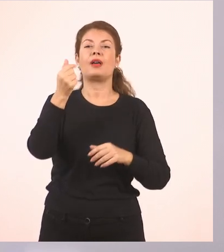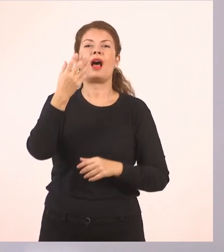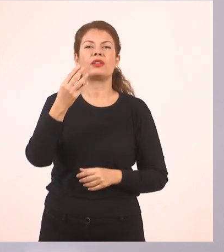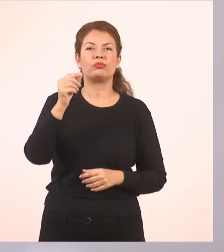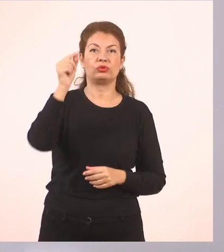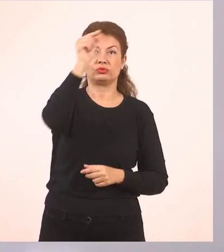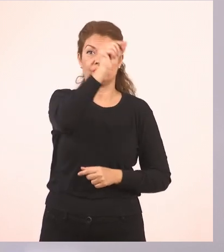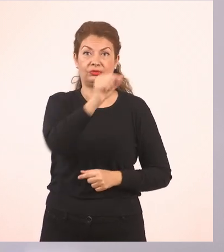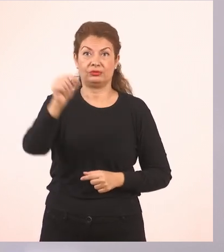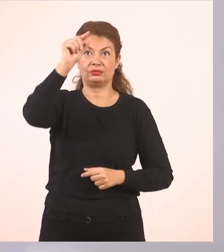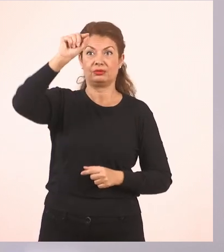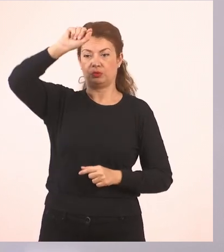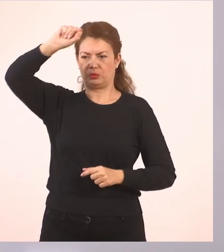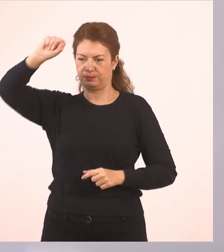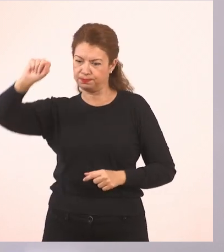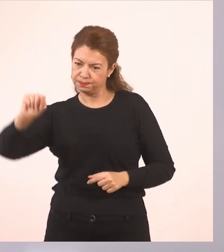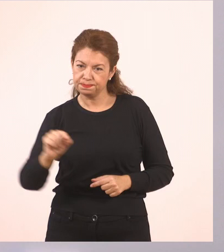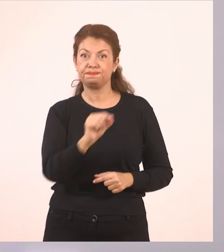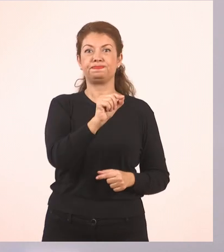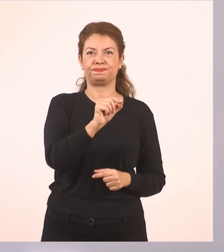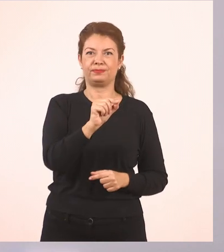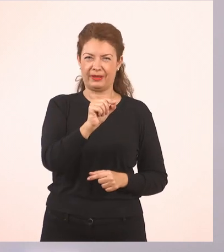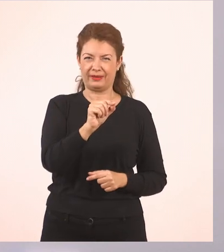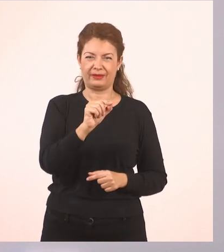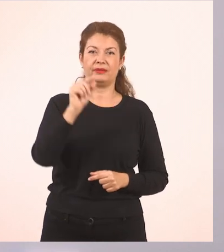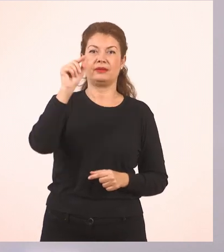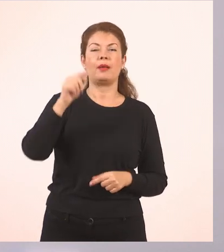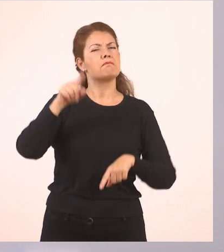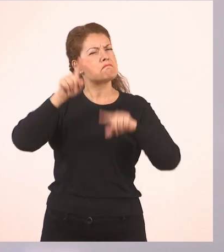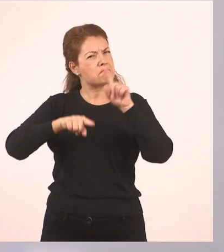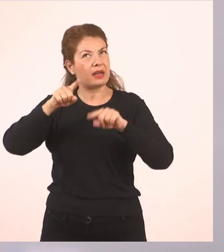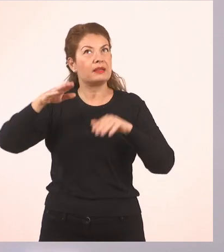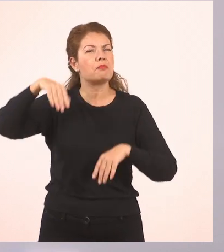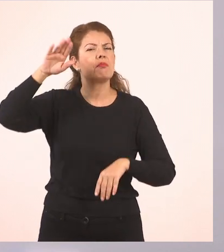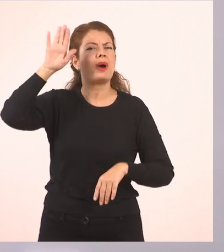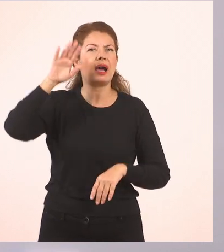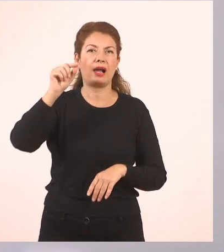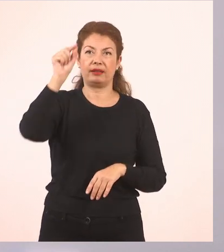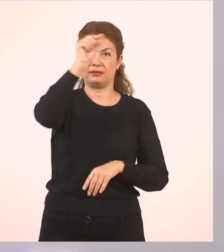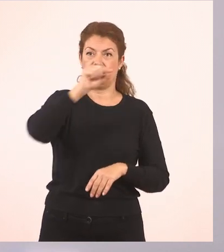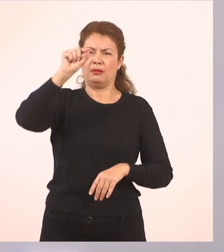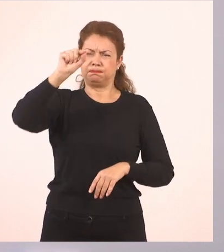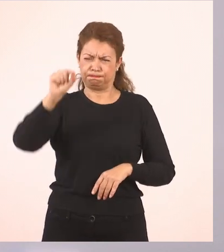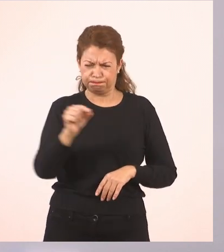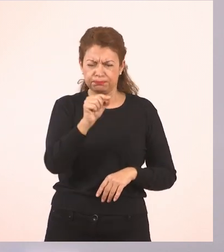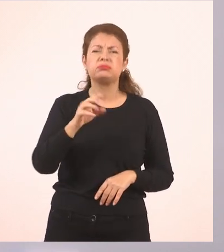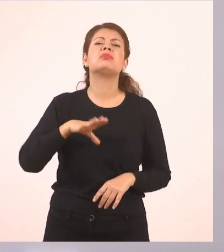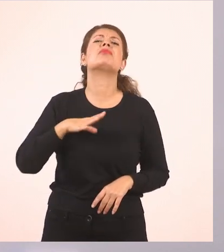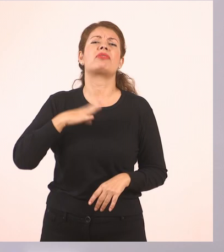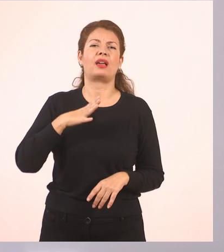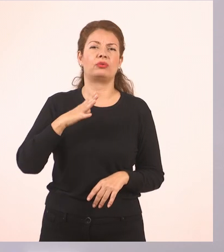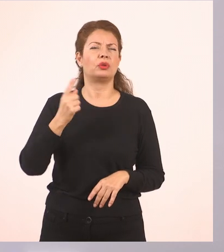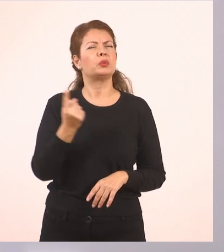Στρογγυλούλη και αυτό δεν έχει γονίτσες. Κάποιοι από εμάς τους ενήλικες, κάνοντας αυτήν εδώ την κοιλίτσα, την κάνουν λίγο